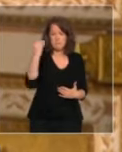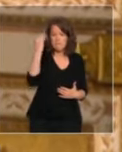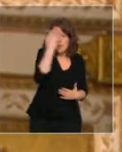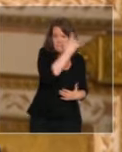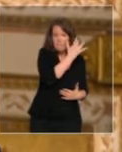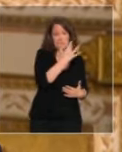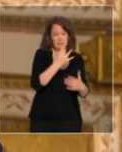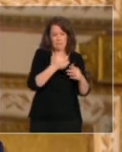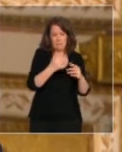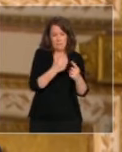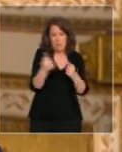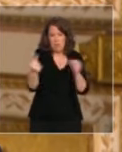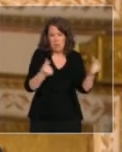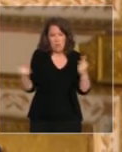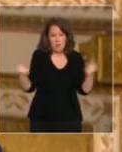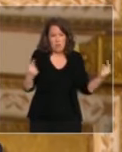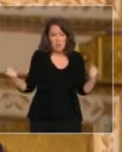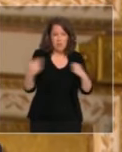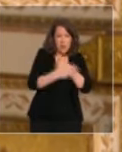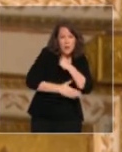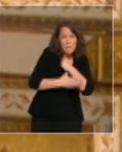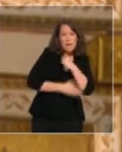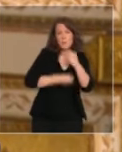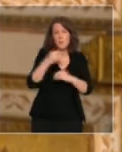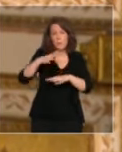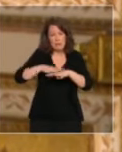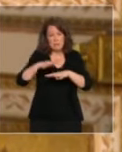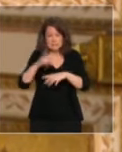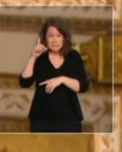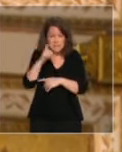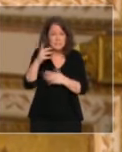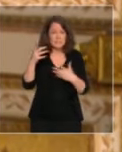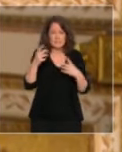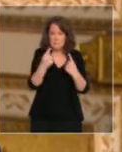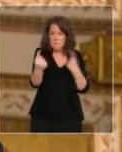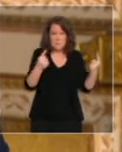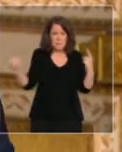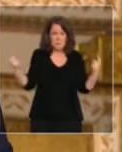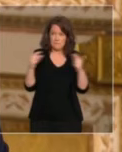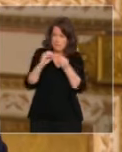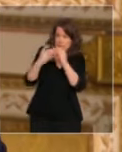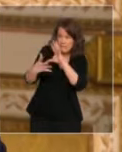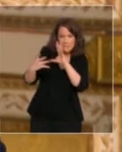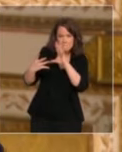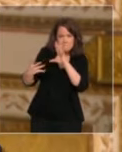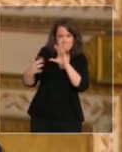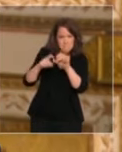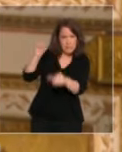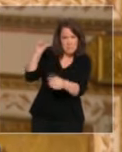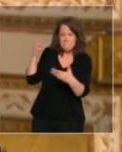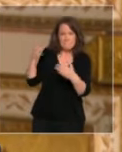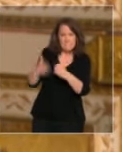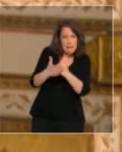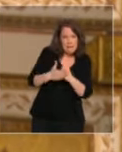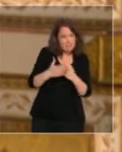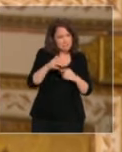populaires, dans nos campagnes, sont privés d'école sans avoir accès au numérique et ne peuvent être aidés de la même manière par les